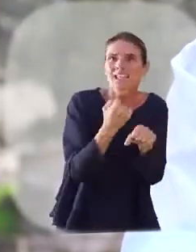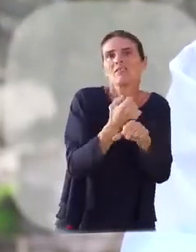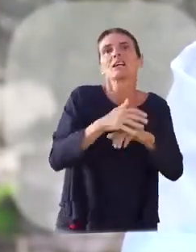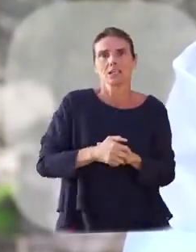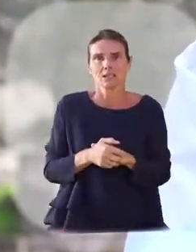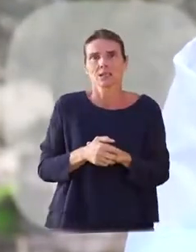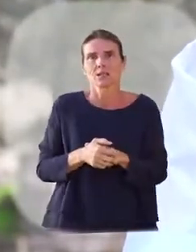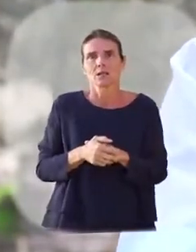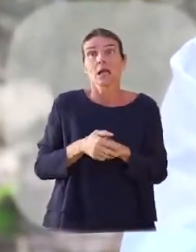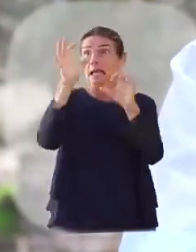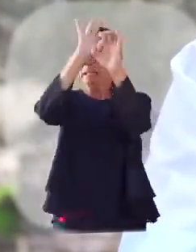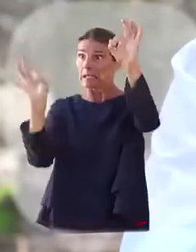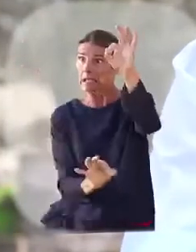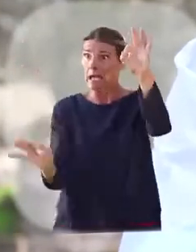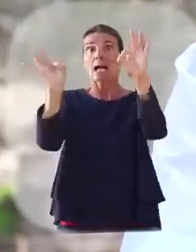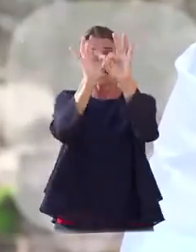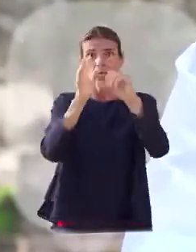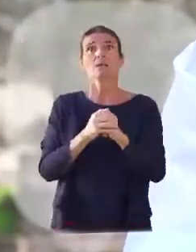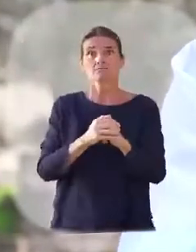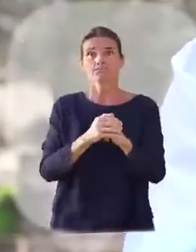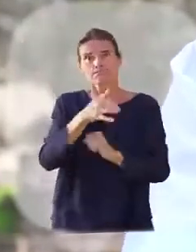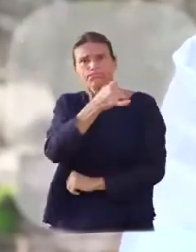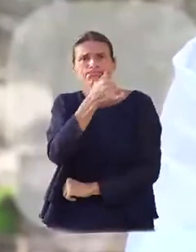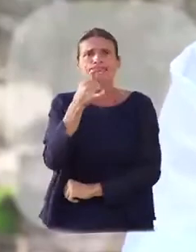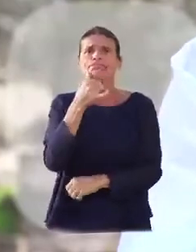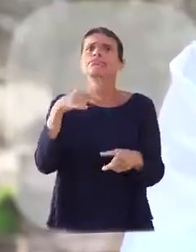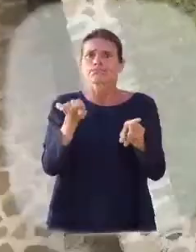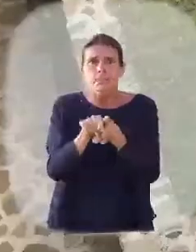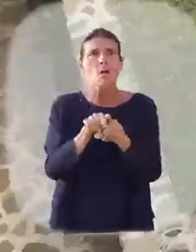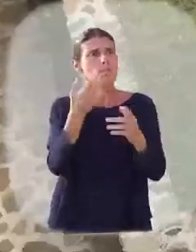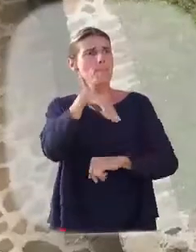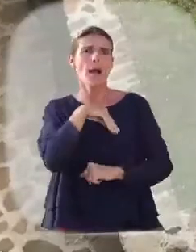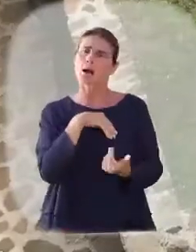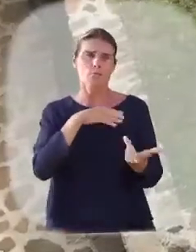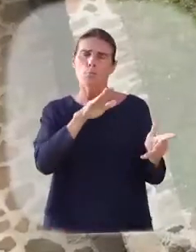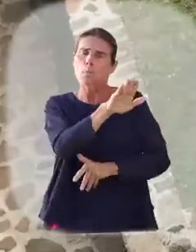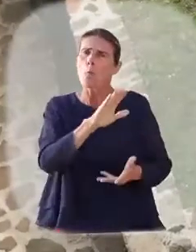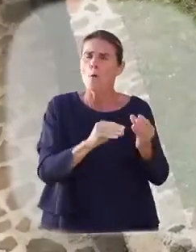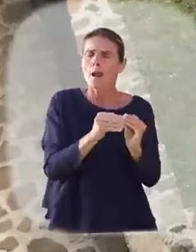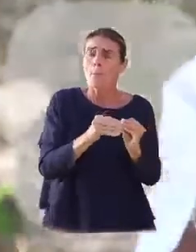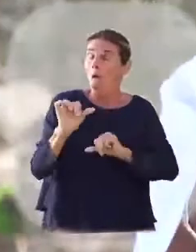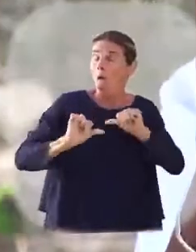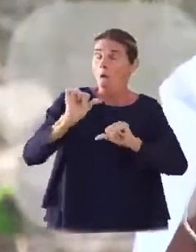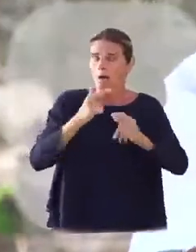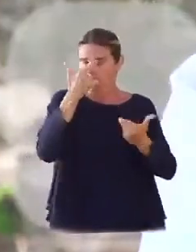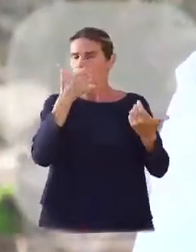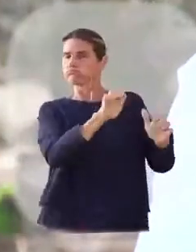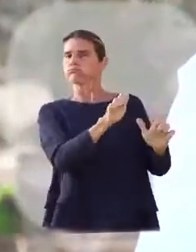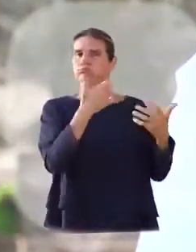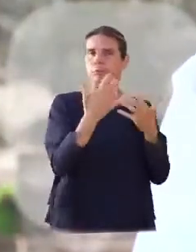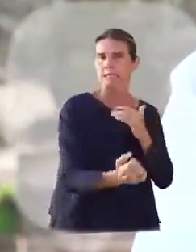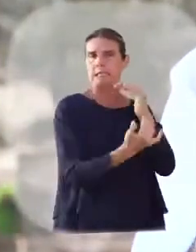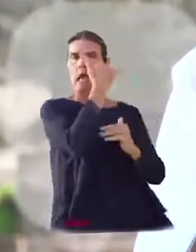organisons à l'échelle de la Caraïbe la résilience de nos territoires confrontés à des défis majeurs,